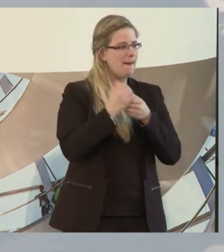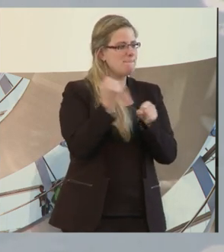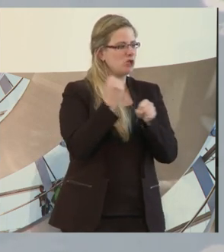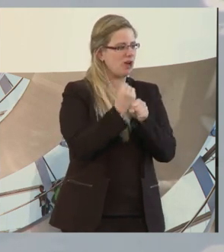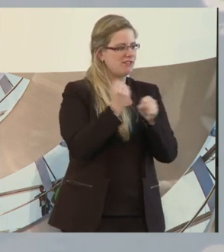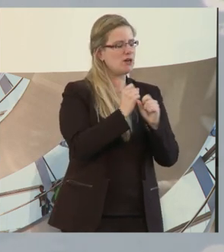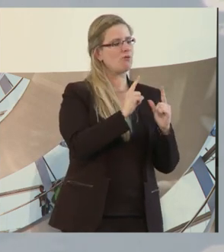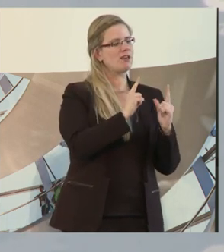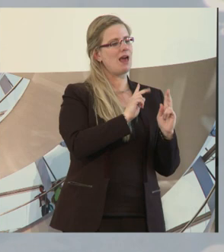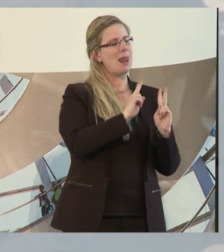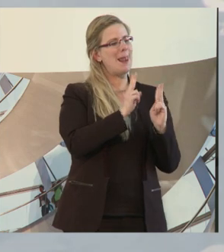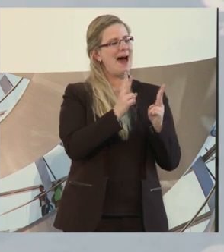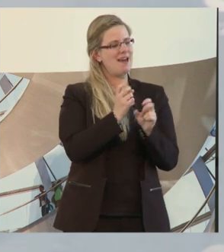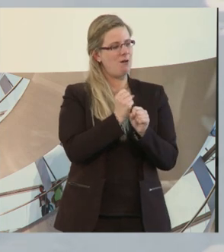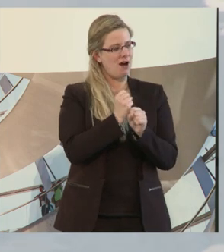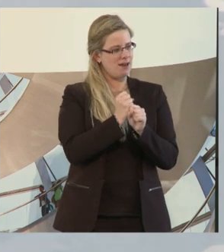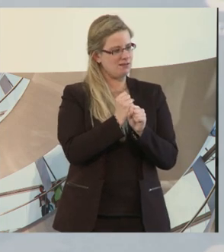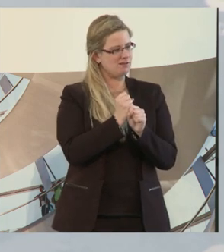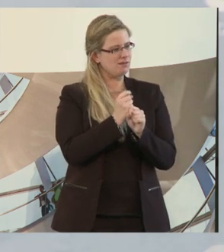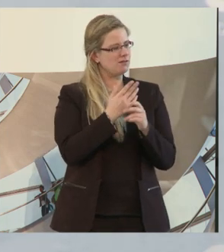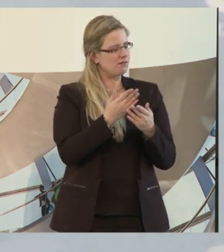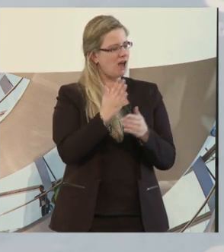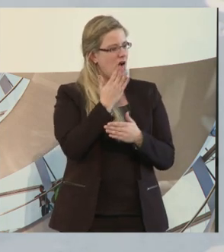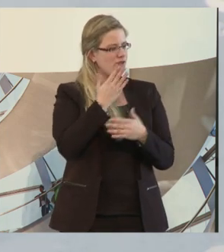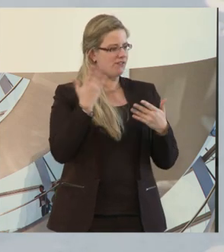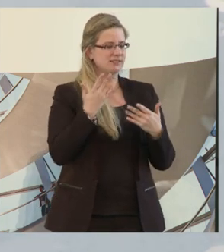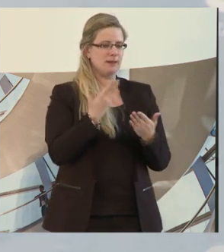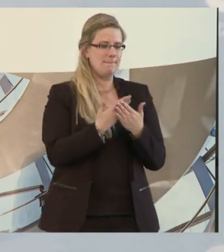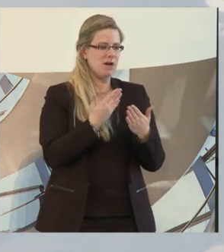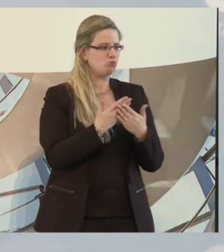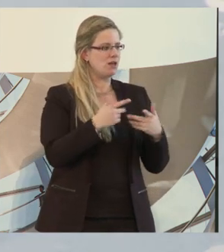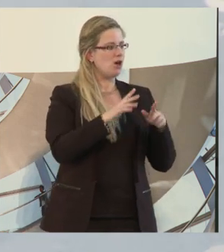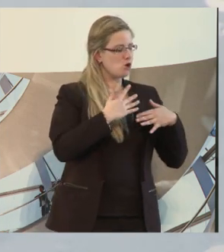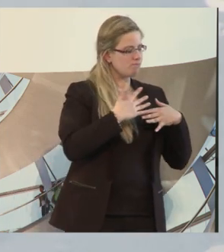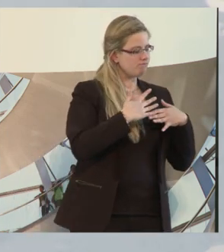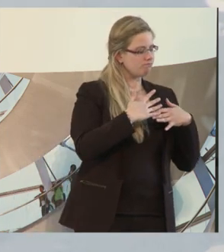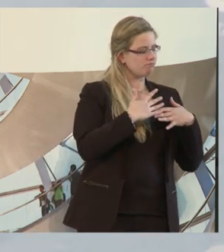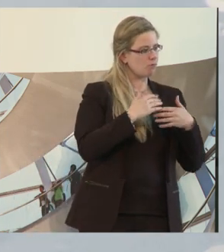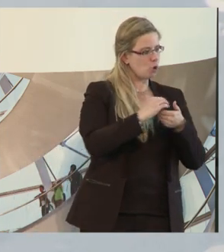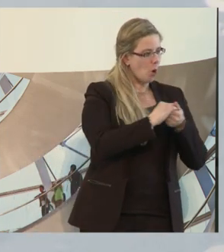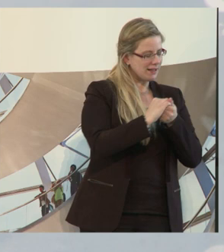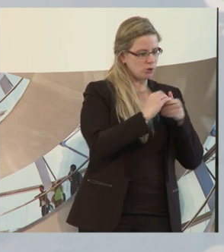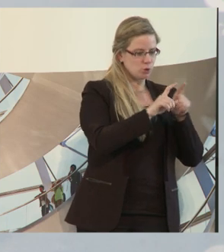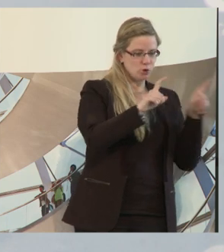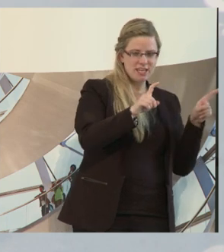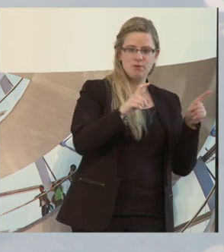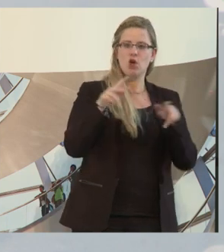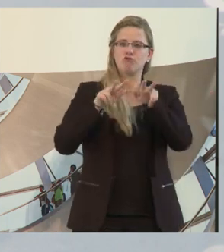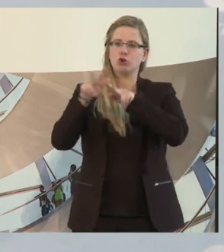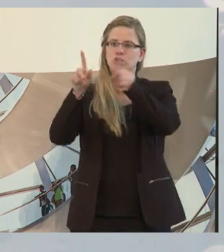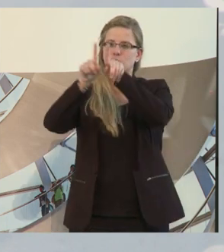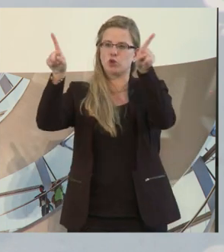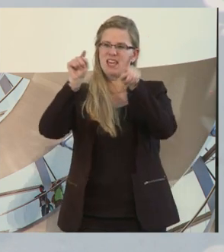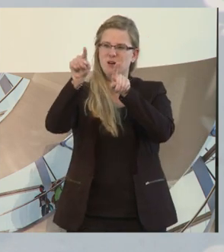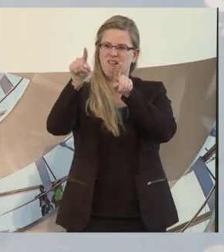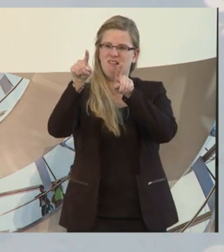hat, ist, wenn ich als Integrationsunternehmen in ein Wirtschaftsunternehmen gehe, wo der Unternehmer Angst hat und sagt,